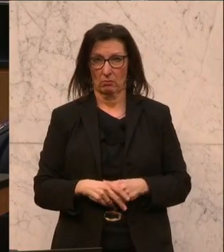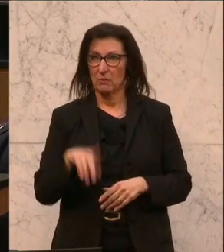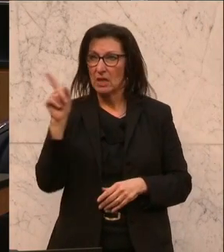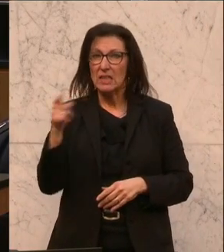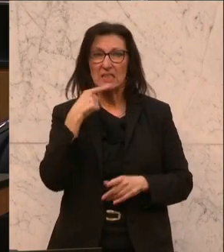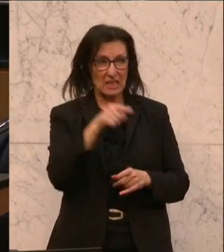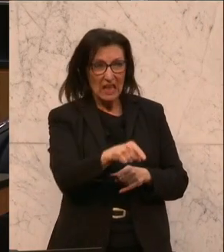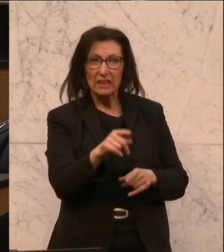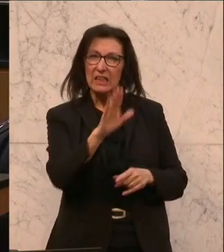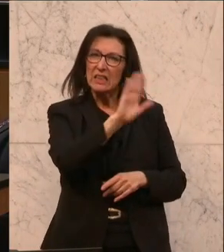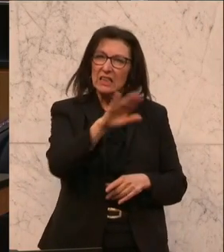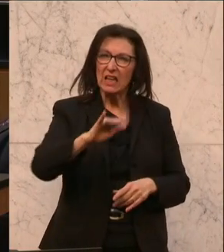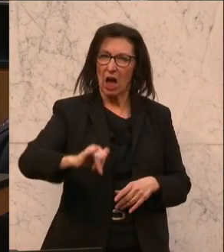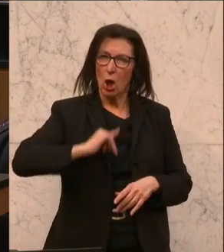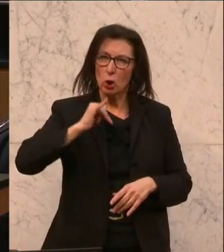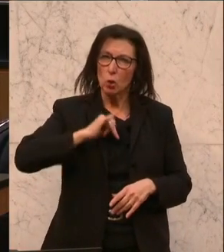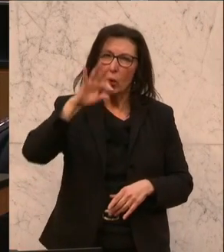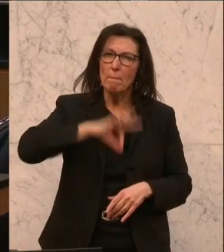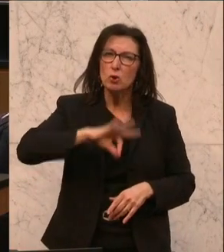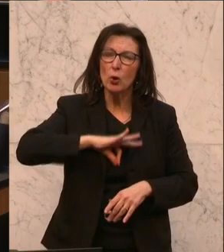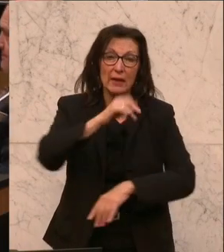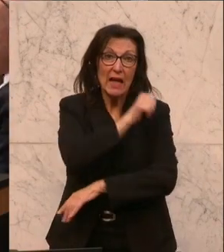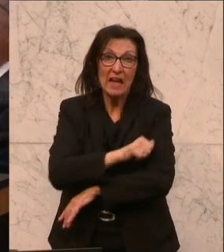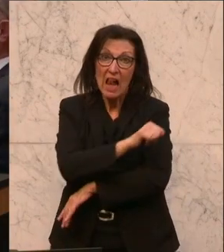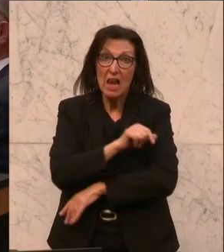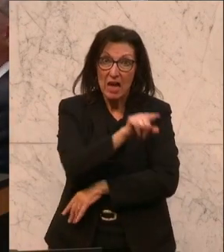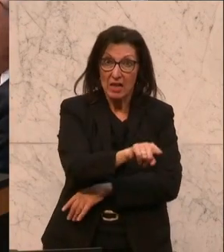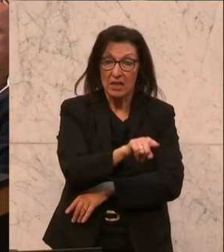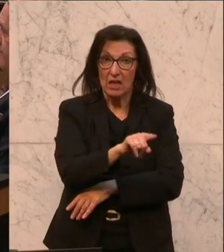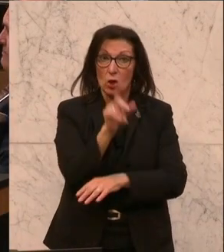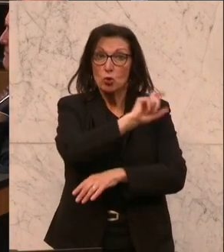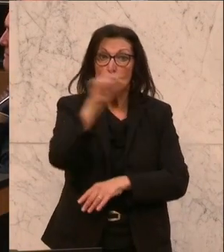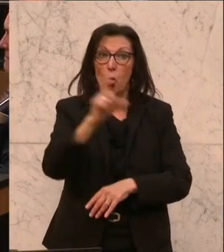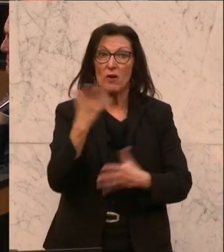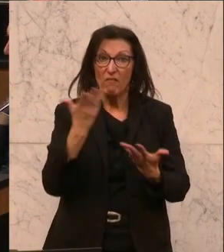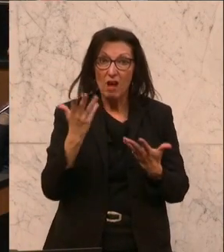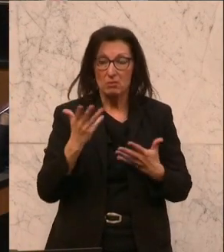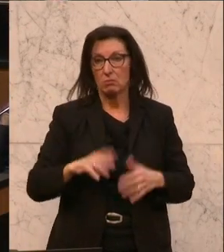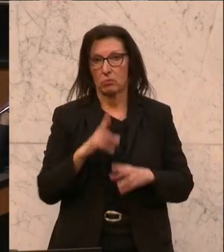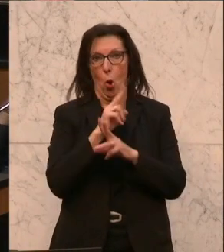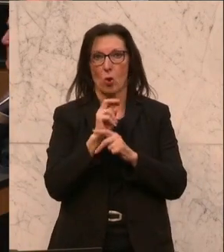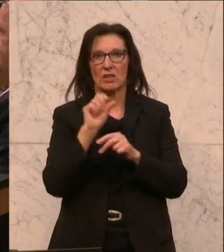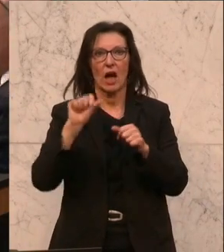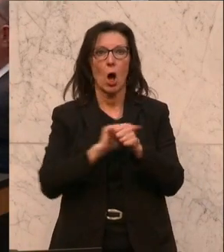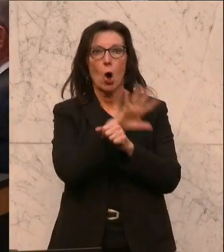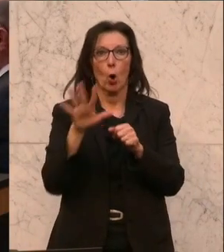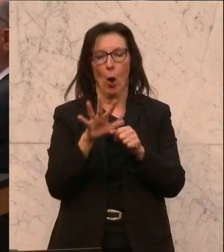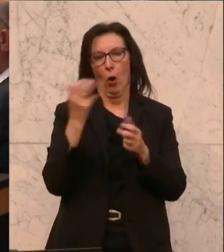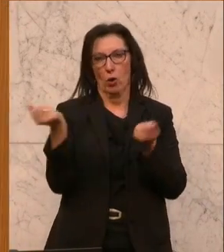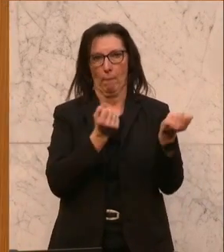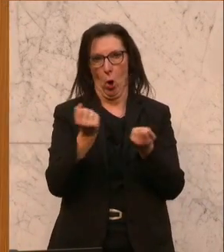Zustand auf den Kinder- und Jugendpsychiatrien und auch das ist nur die Spitze des Eisbergs, ist vor allem die Corona-Politik, die in Österreich geherrscht hat.